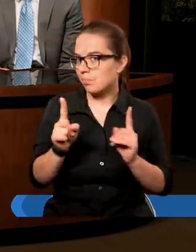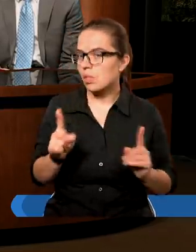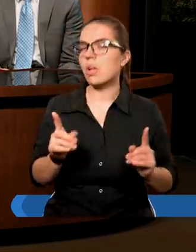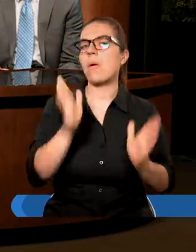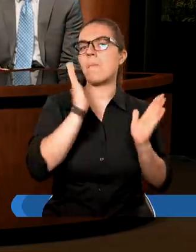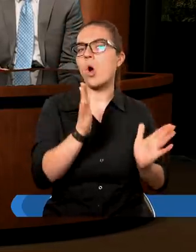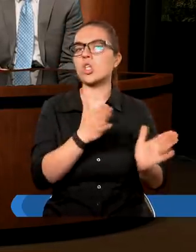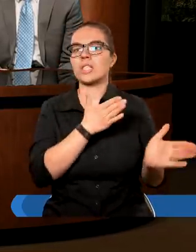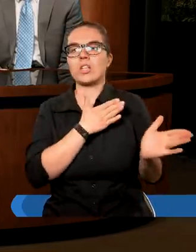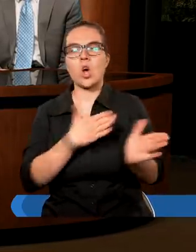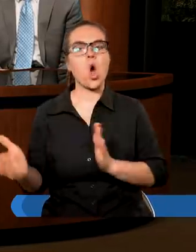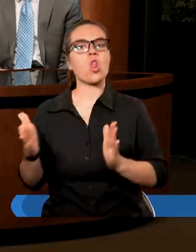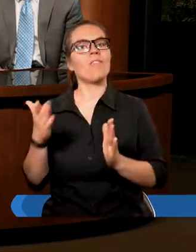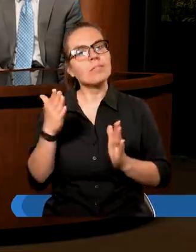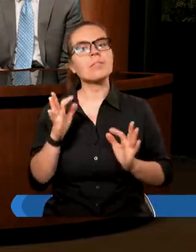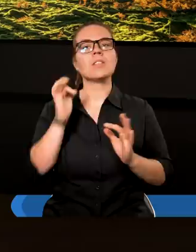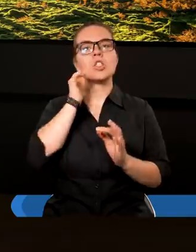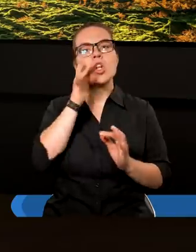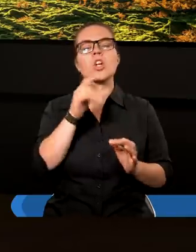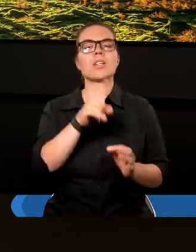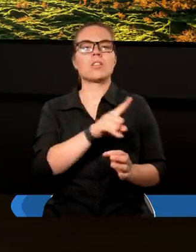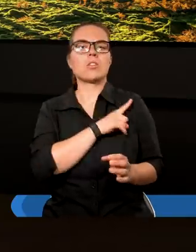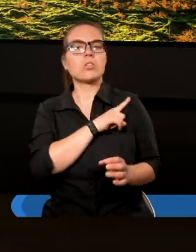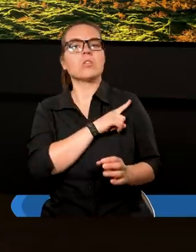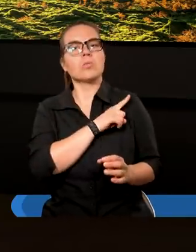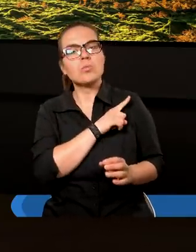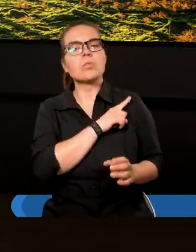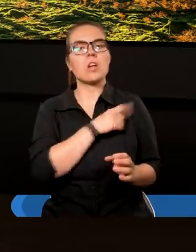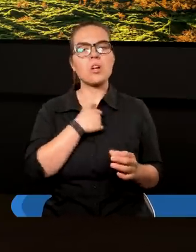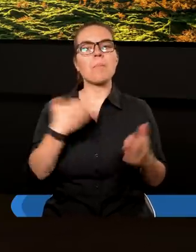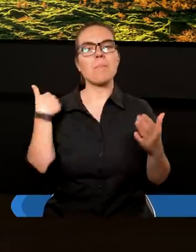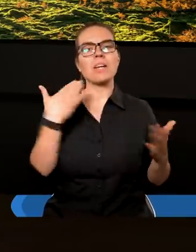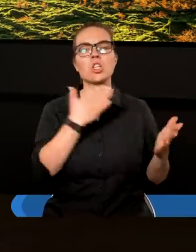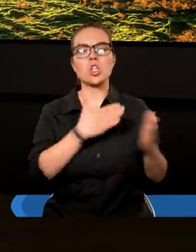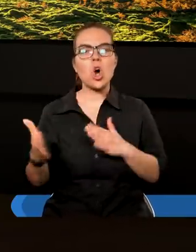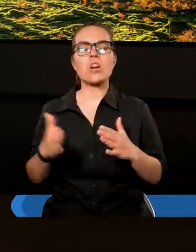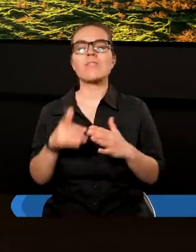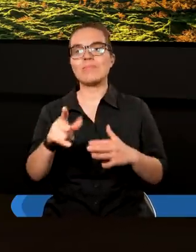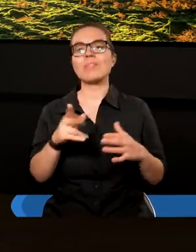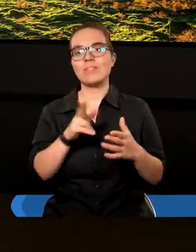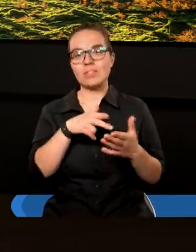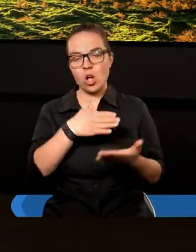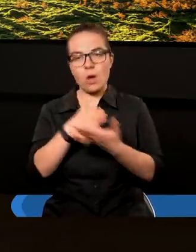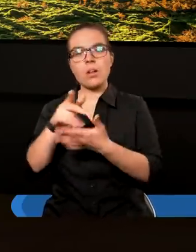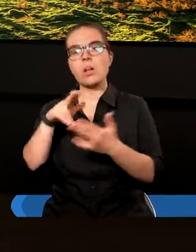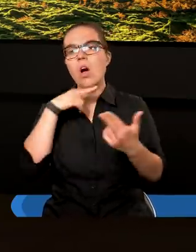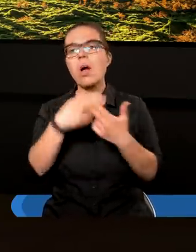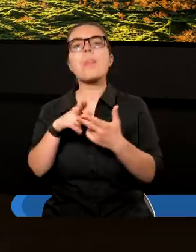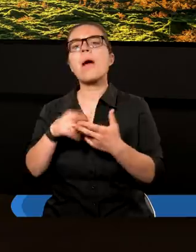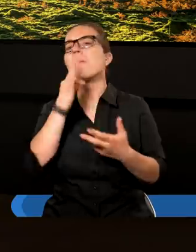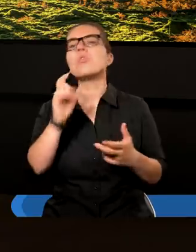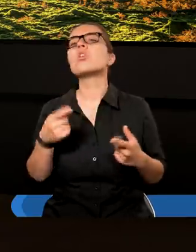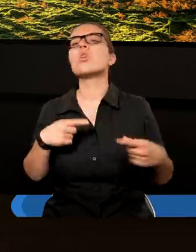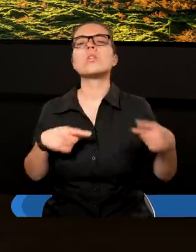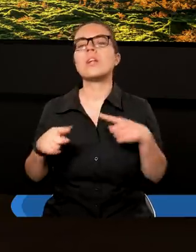gotowi. Czuwajcie i bądźcie gotowi. A udzielając odpowiedzi na to, co to znaczy czuwać,